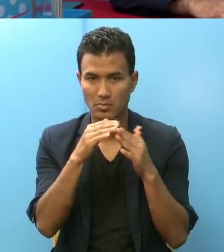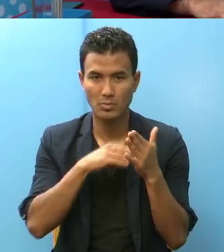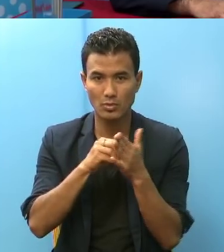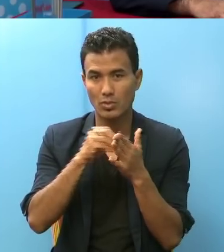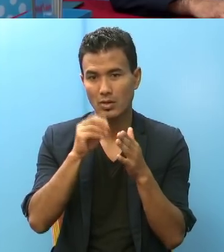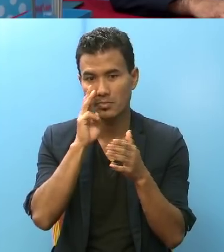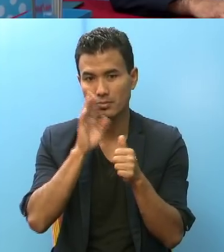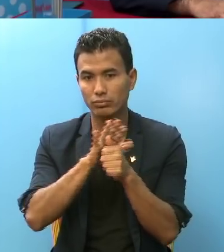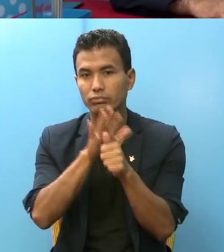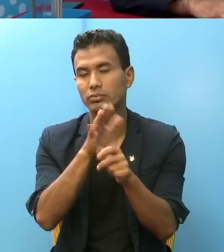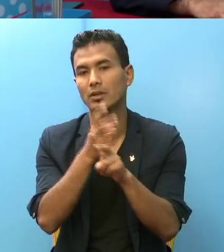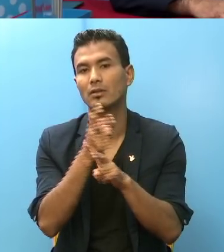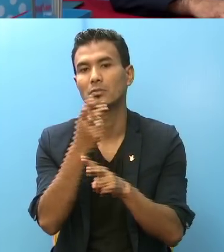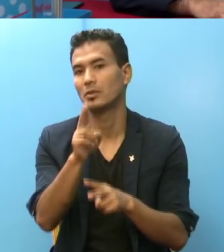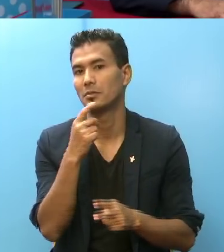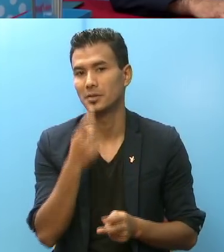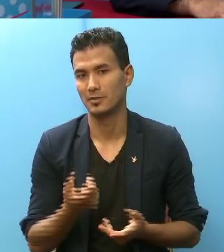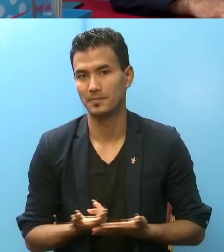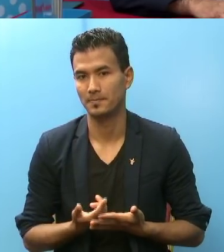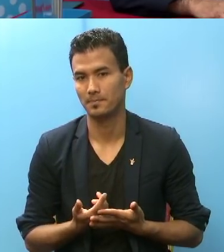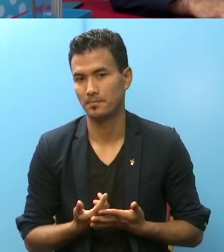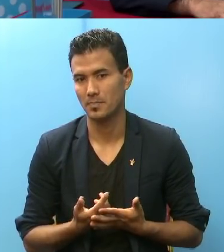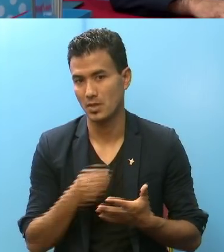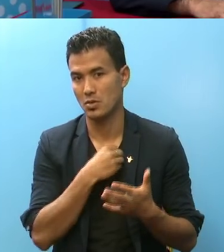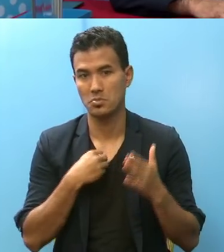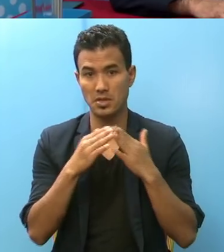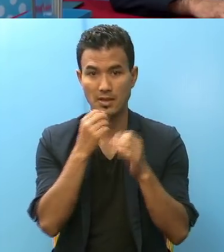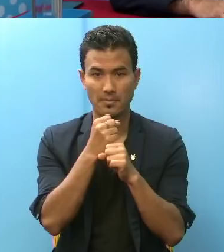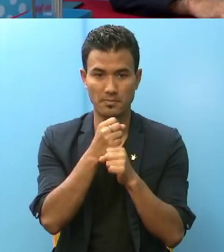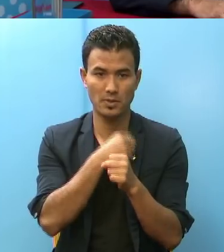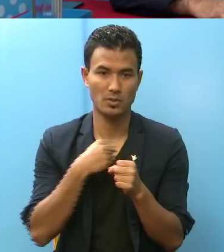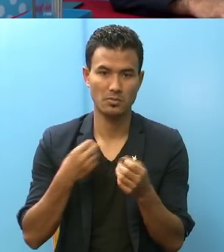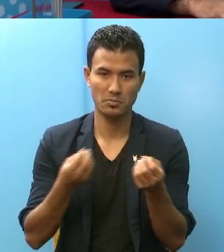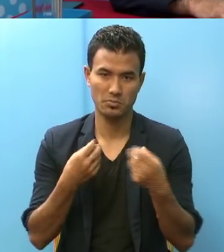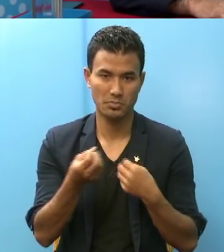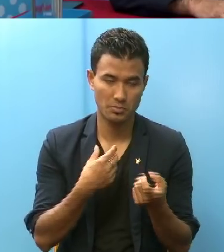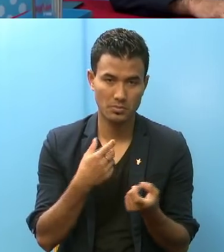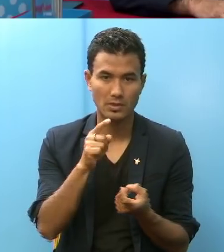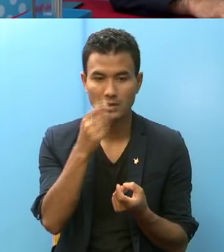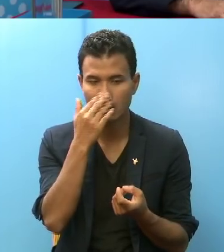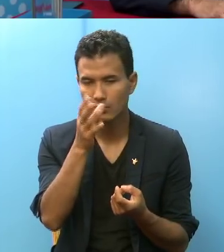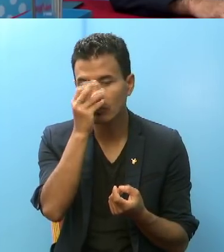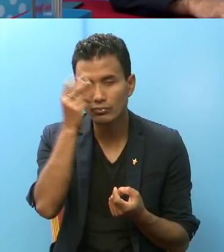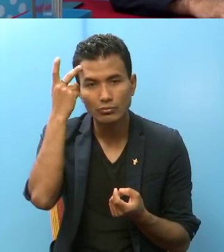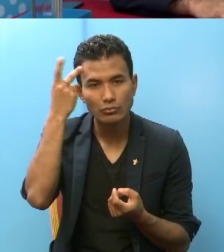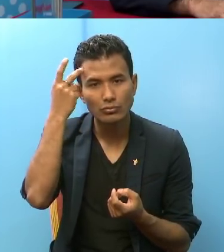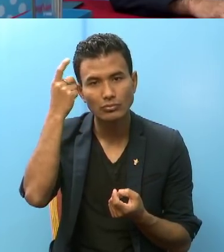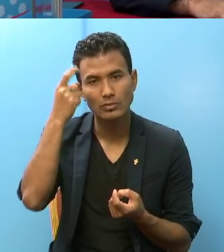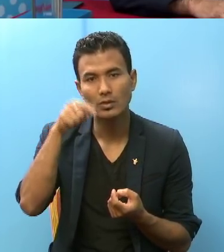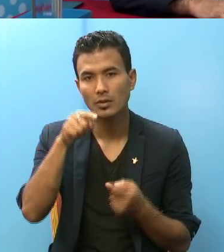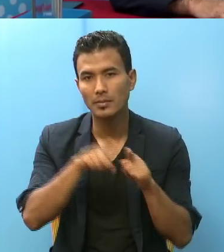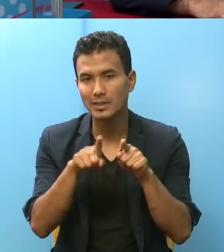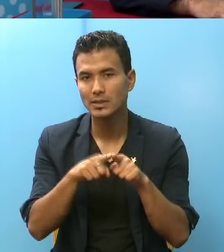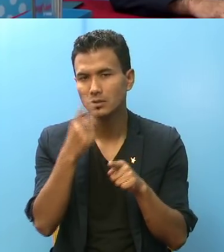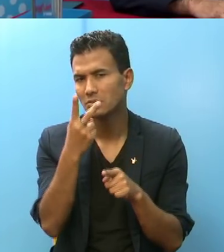अस्पताल मा काम गरने बढ़ाई बढ़ाई चाहे स्टिग्मा का कोपनी दुटा